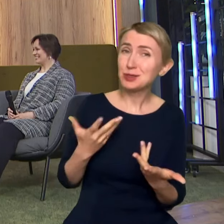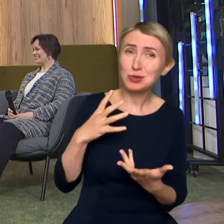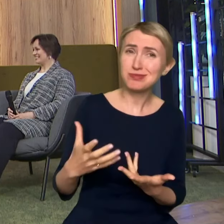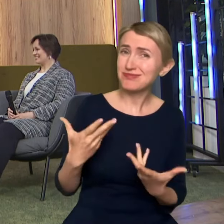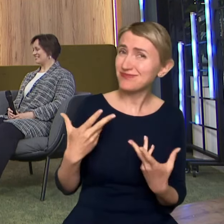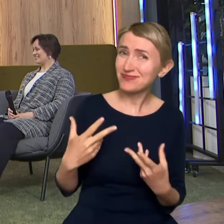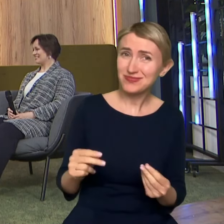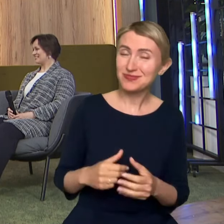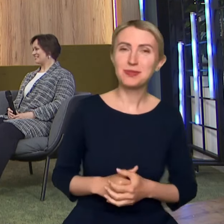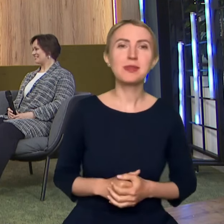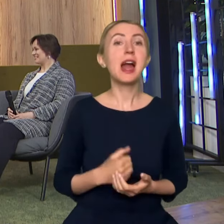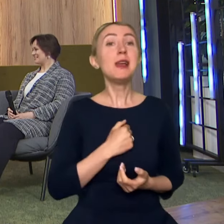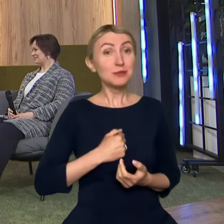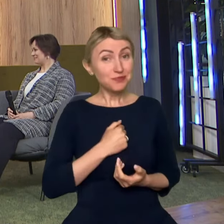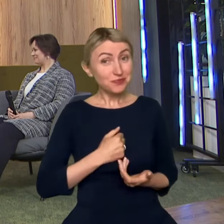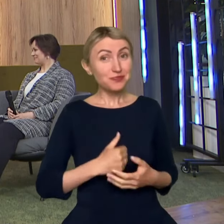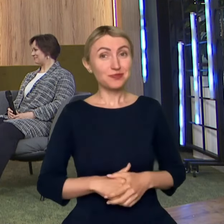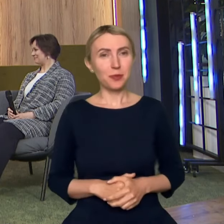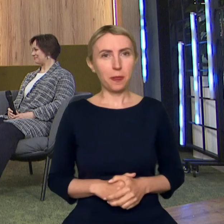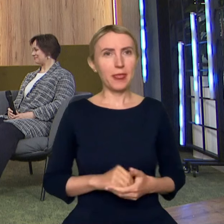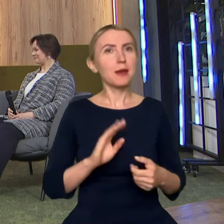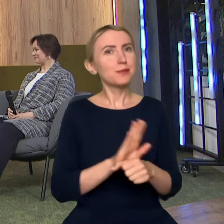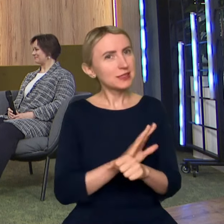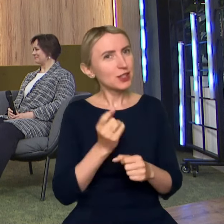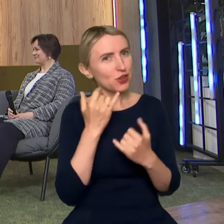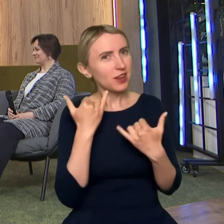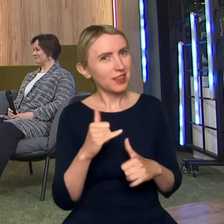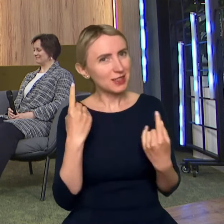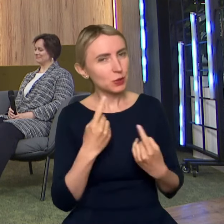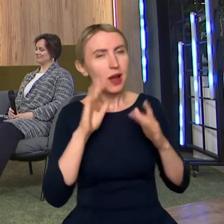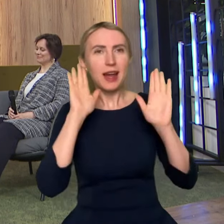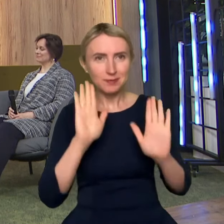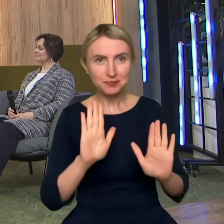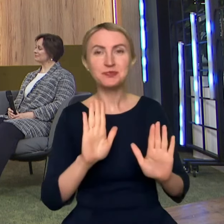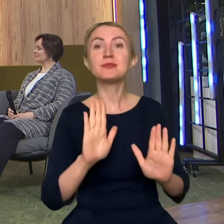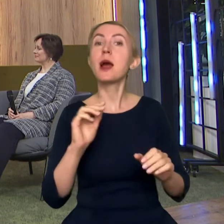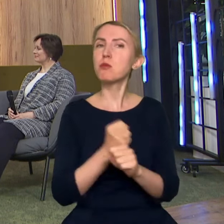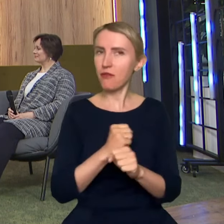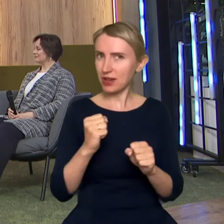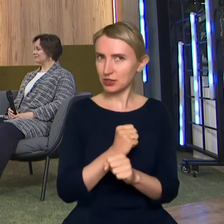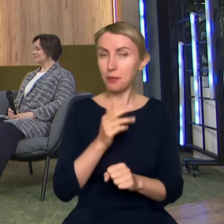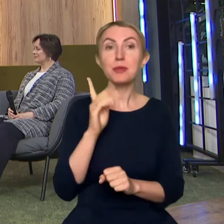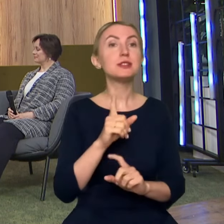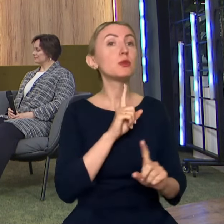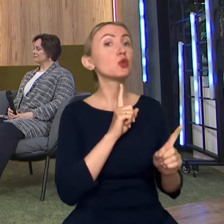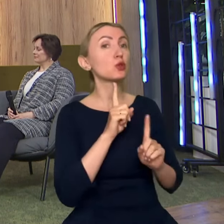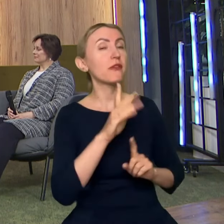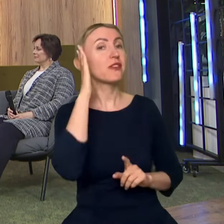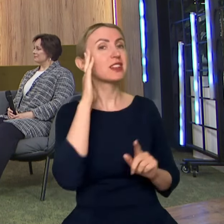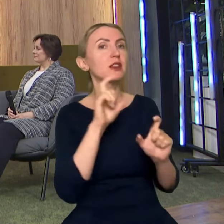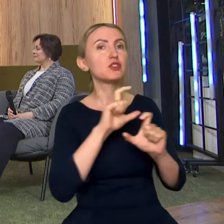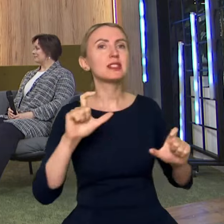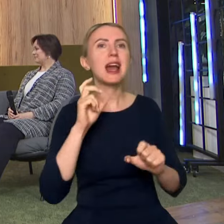Przykro mi bardzo. W biznesie chyba trochę inaczej to wygląda. No dobrze, ale już tak poważnie, będziemy rozmawiać o tym, o wiedzy w czasach automatyzacji.